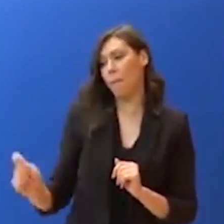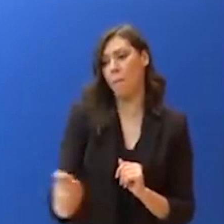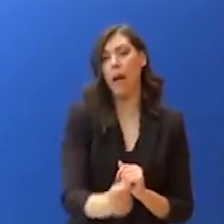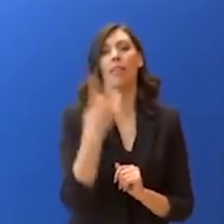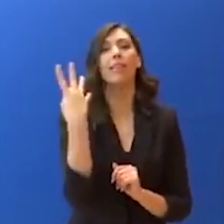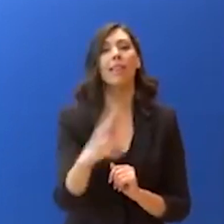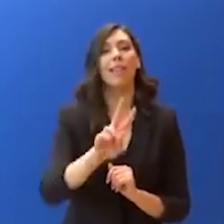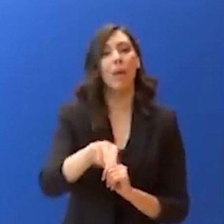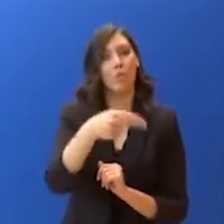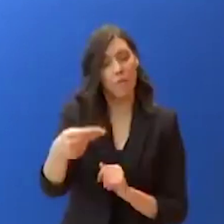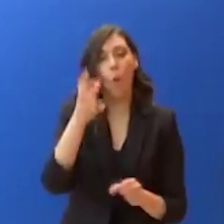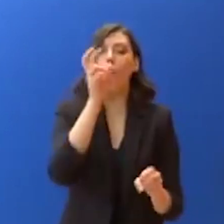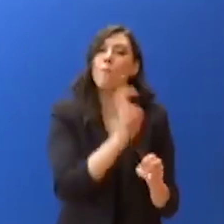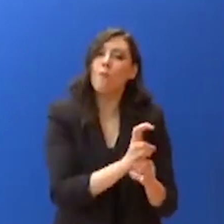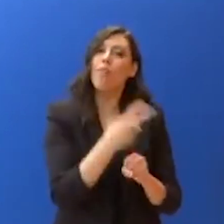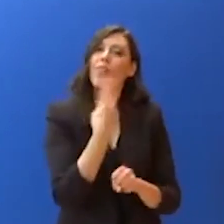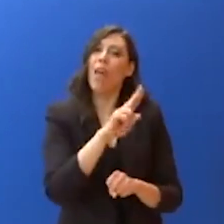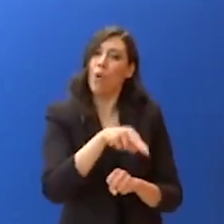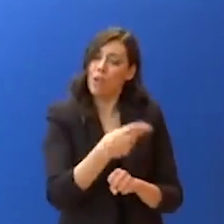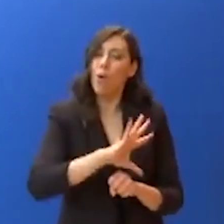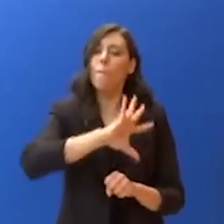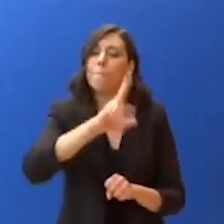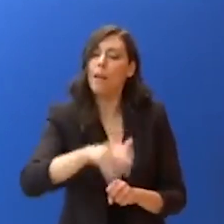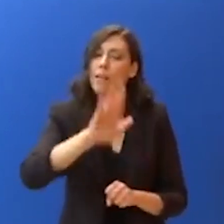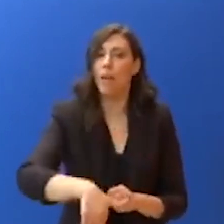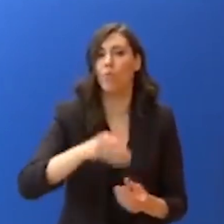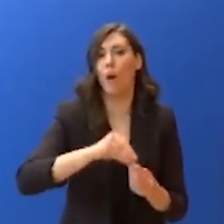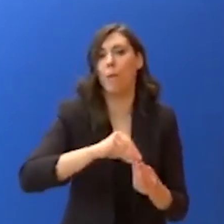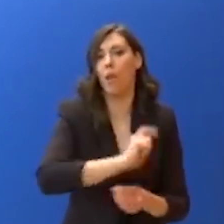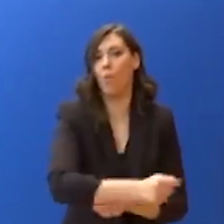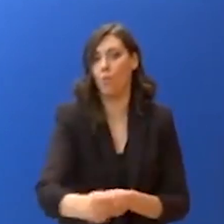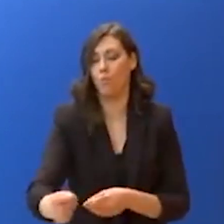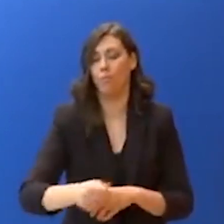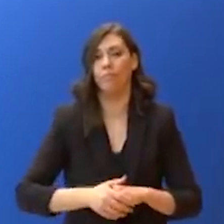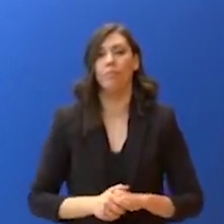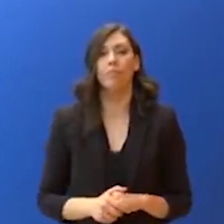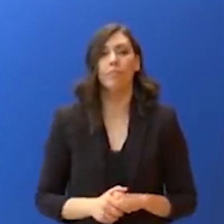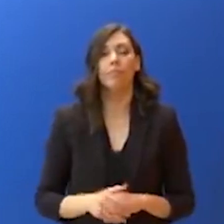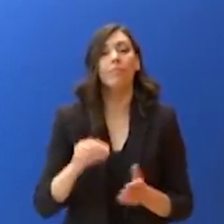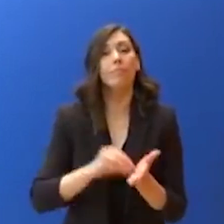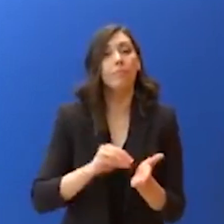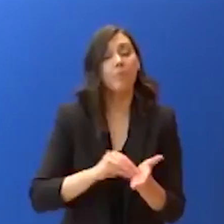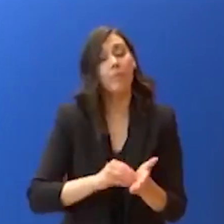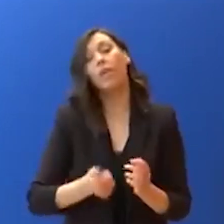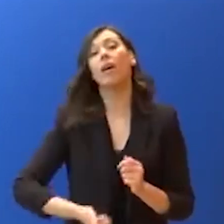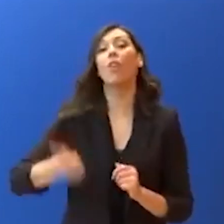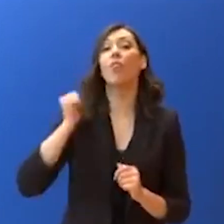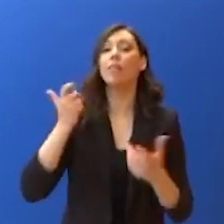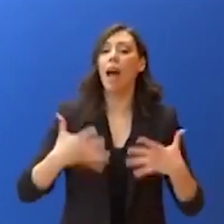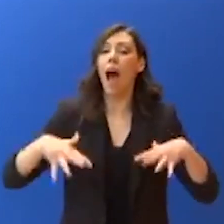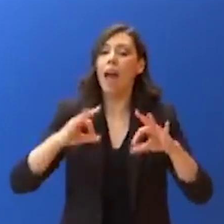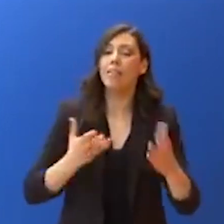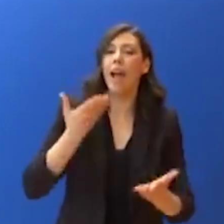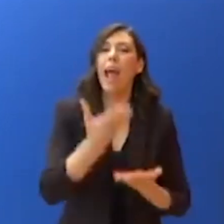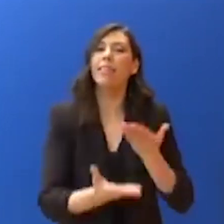ευρώ θα καταβληθούν μέχρι το τέλος του μήνα. Ξεκίνησε από χθες, επίσης, η υποβολή αιτήσεων για την επιδότηση τόκων